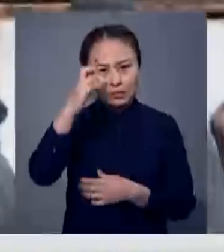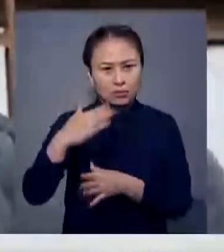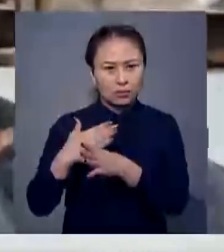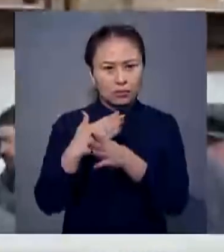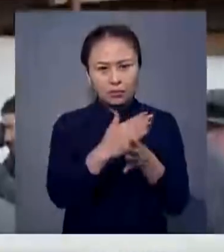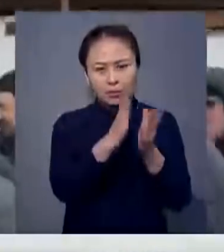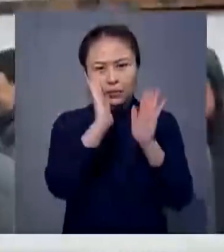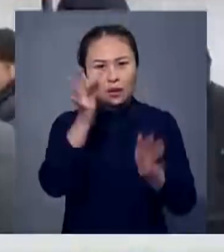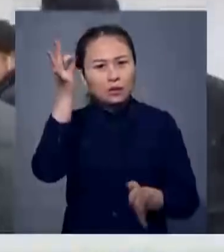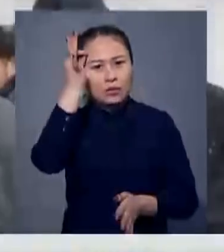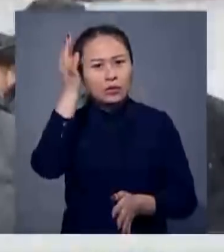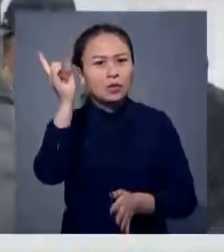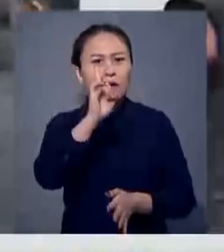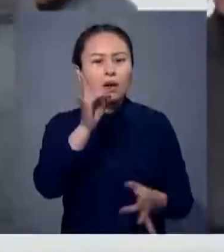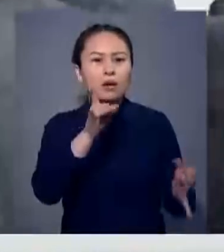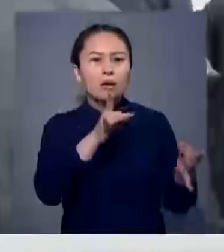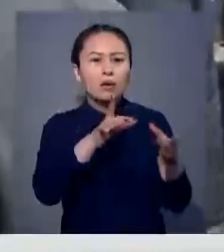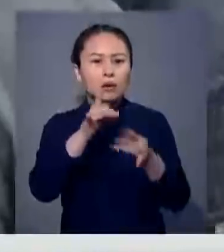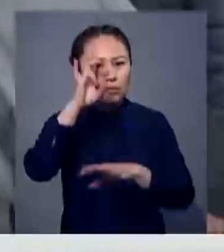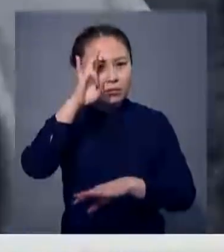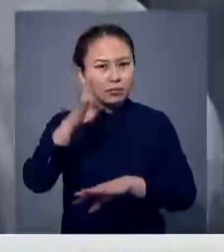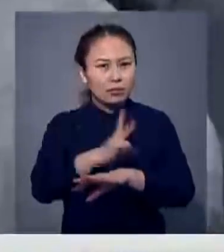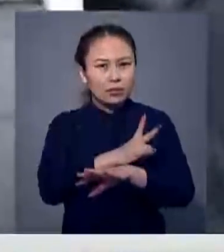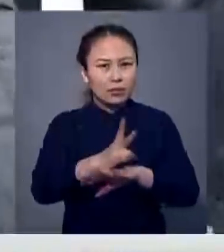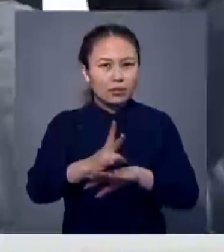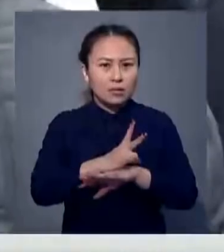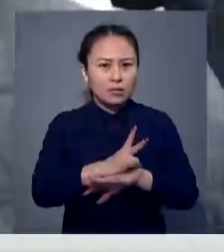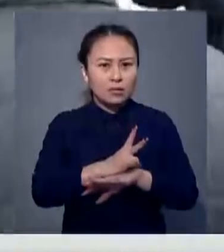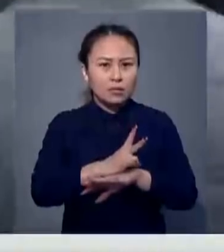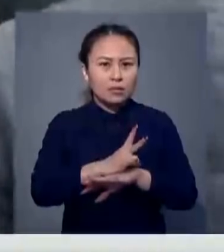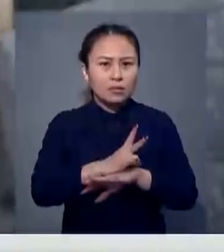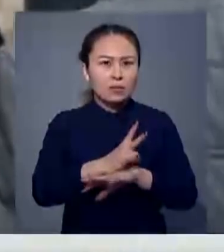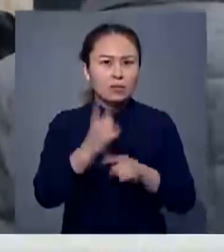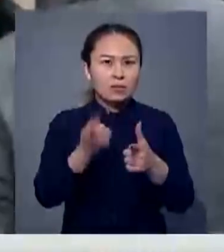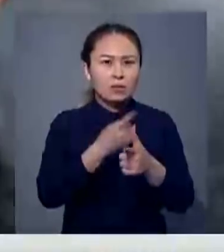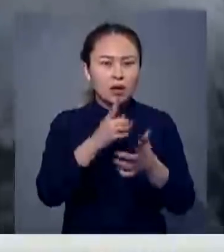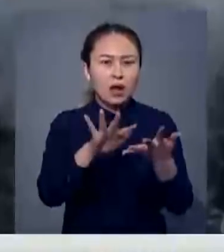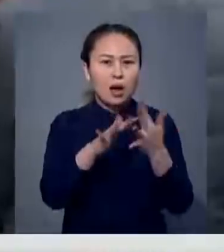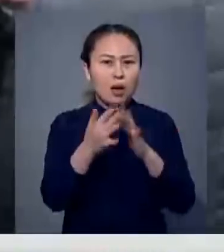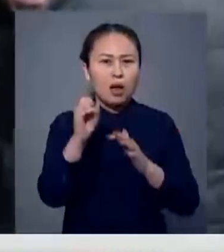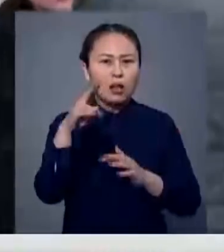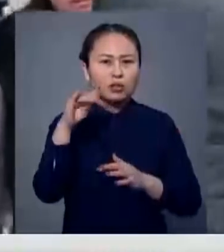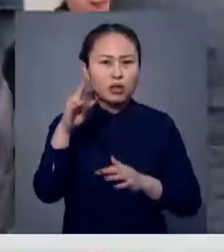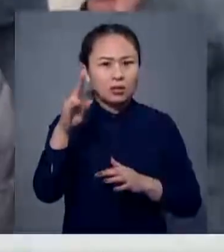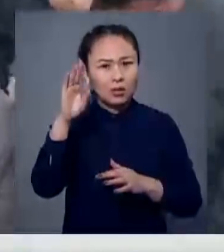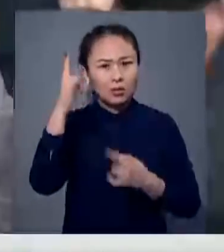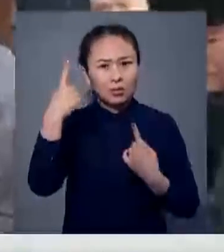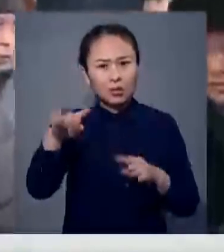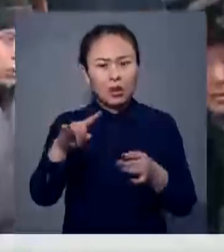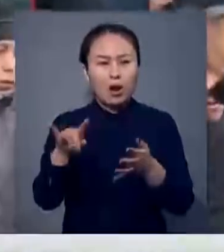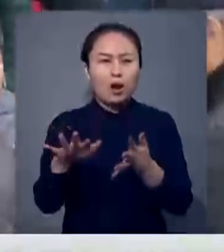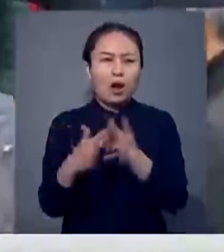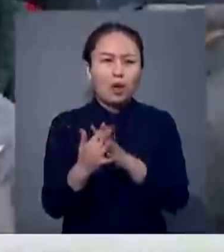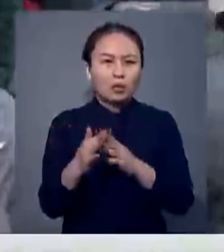қолдау көрсетілетін айтты. Естеріңізге сала кетсек, қақтығыз болған түні әлжан ана олының тұрғыны 25 шасағы Дархан